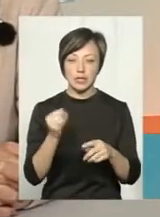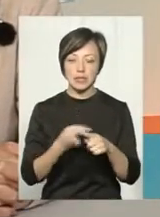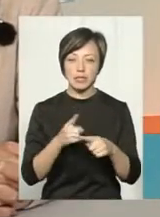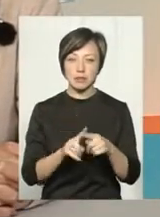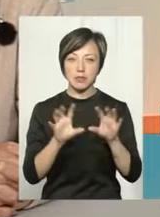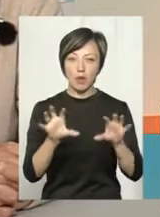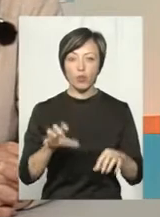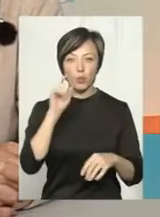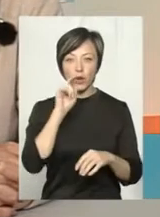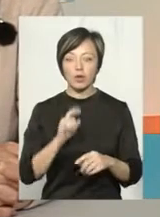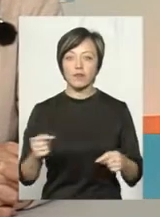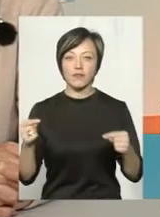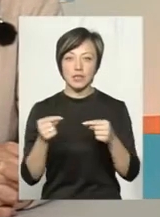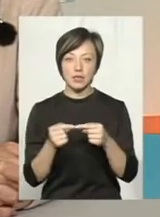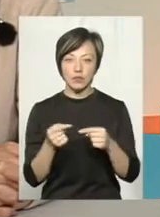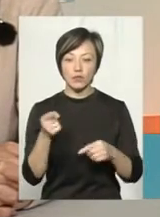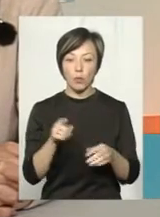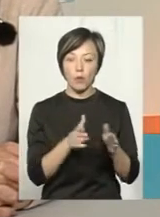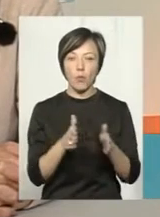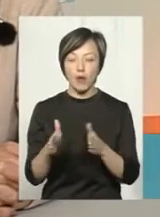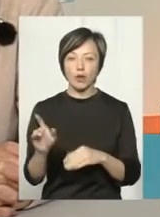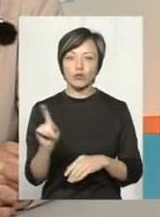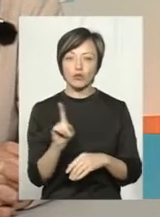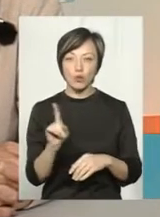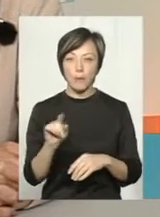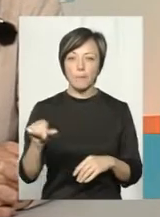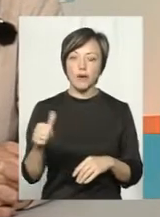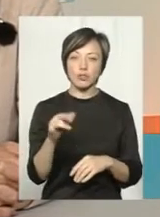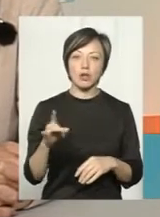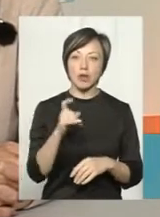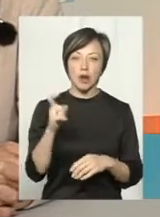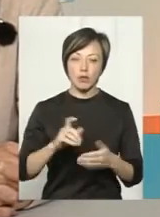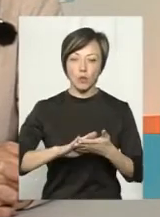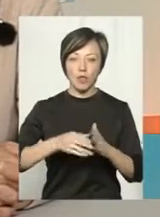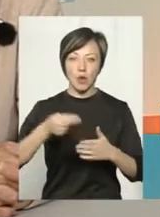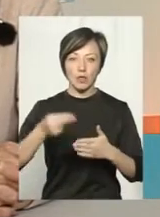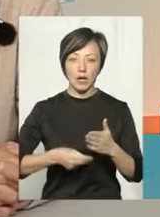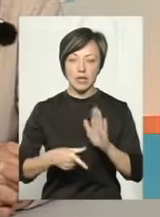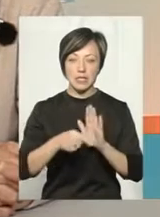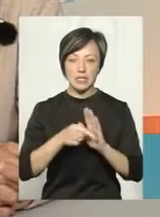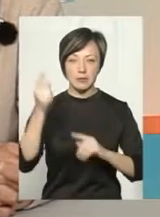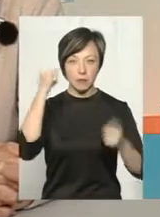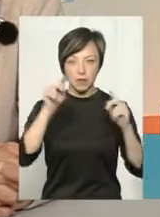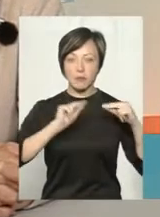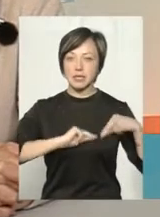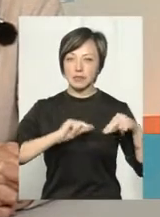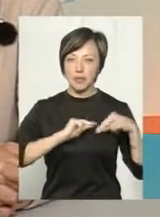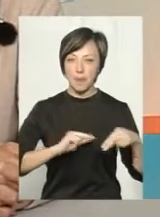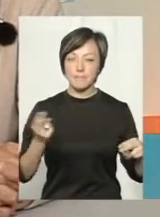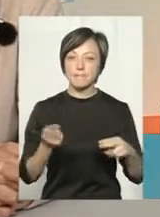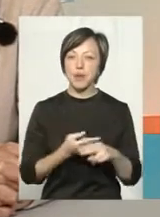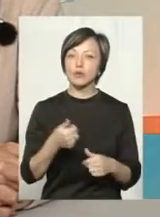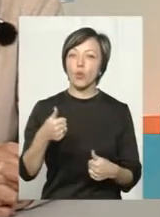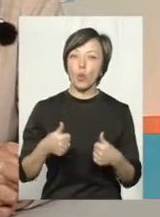законом України, визначено в тому порядку, що перший раз укладали контракти з творчими працівниками без